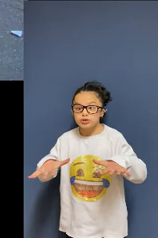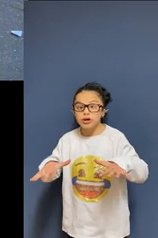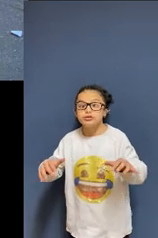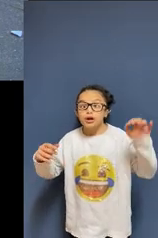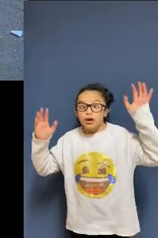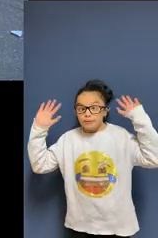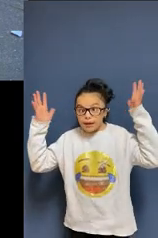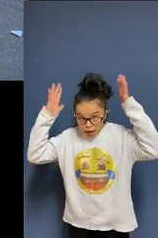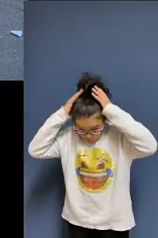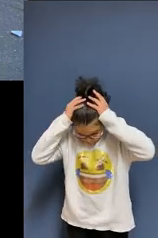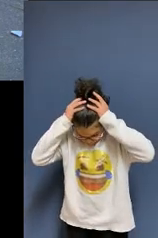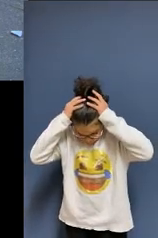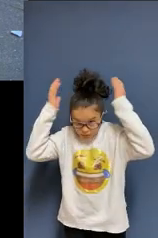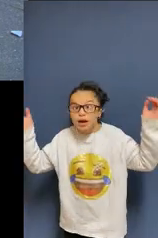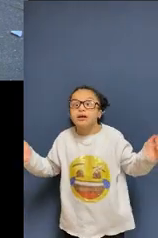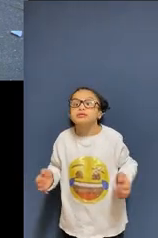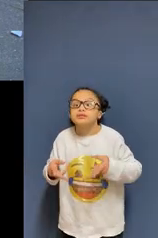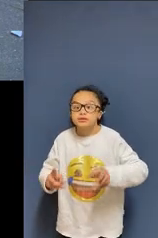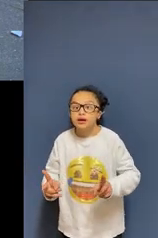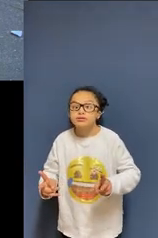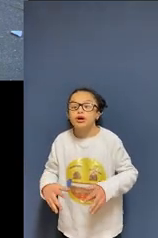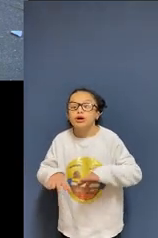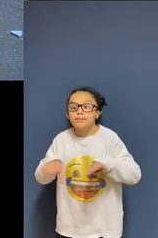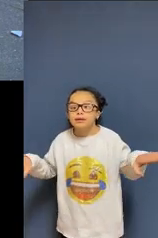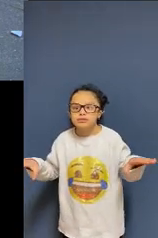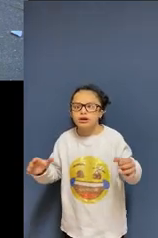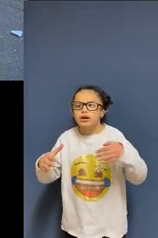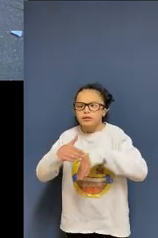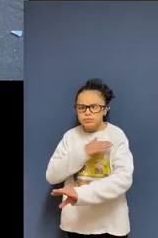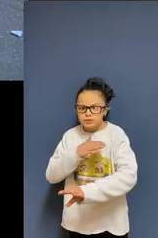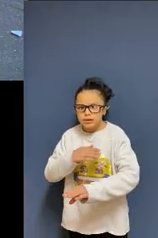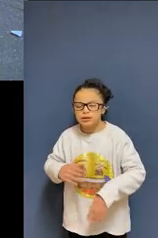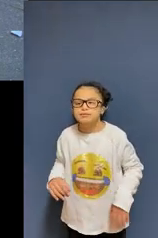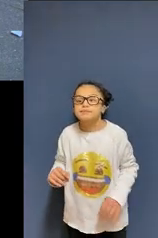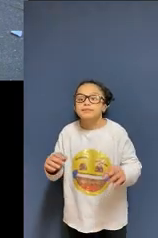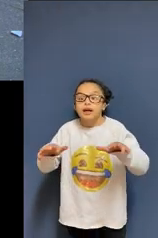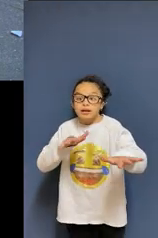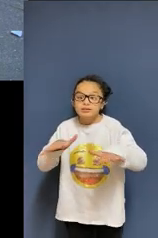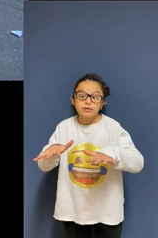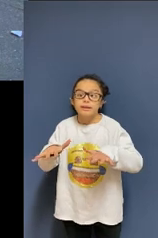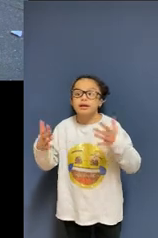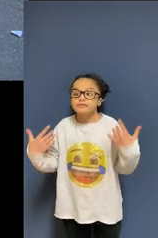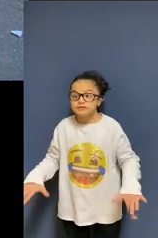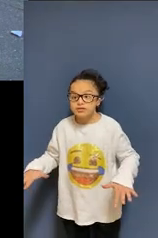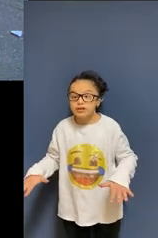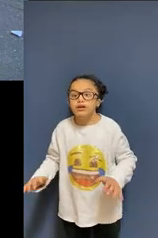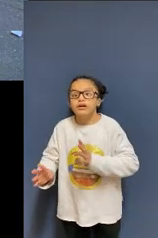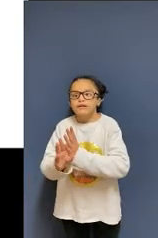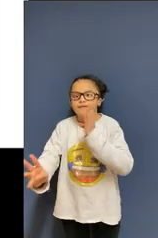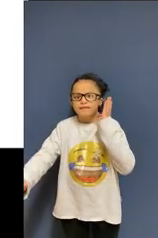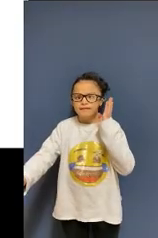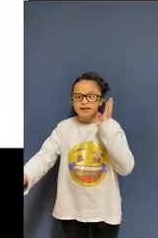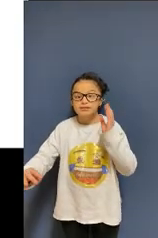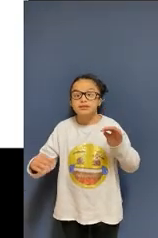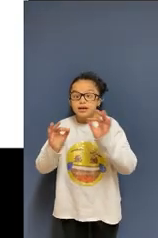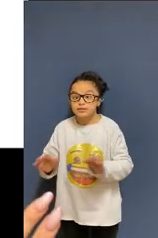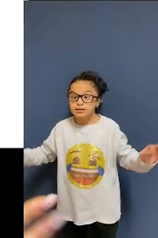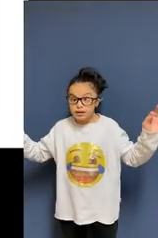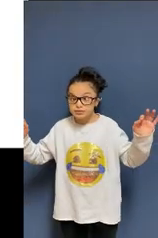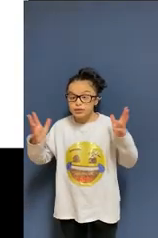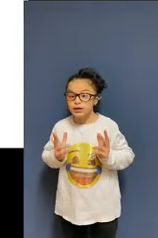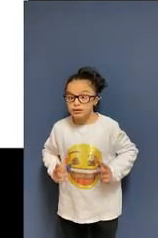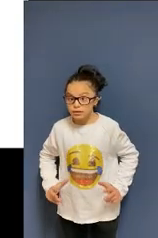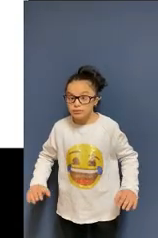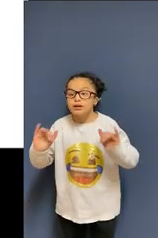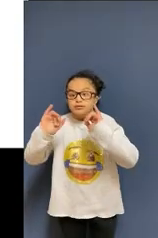copritevi la testa andando sotto sedie o tavoli. E dopo essere accertati chi si è finito, proseguite in fila